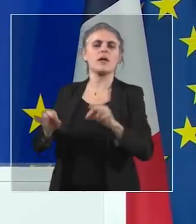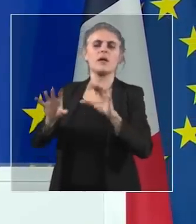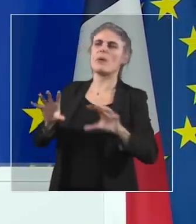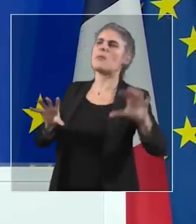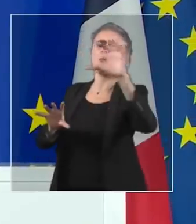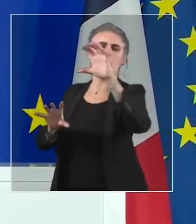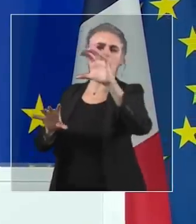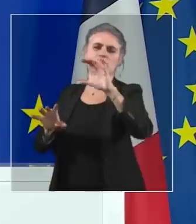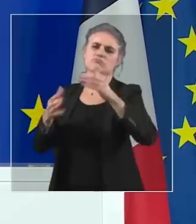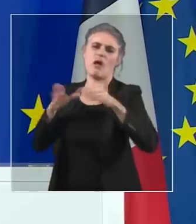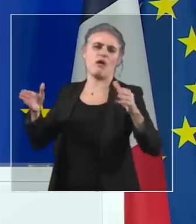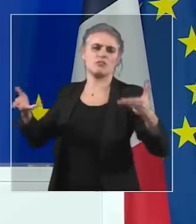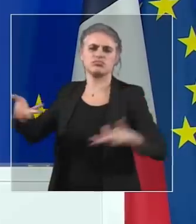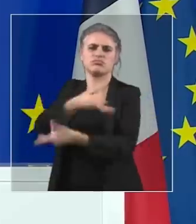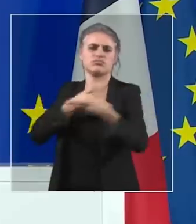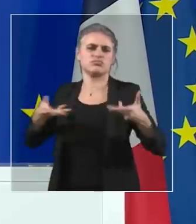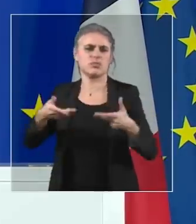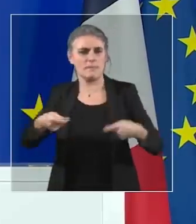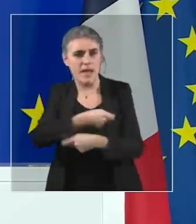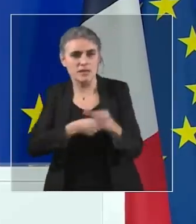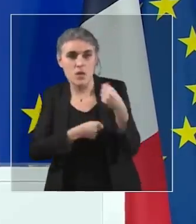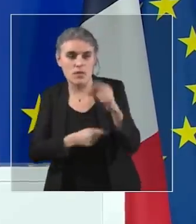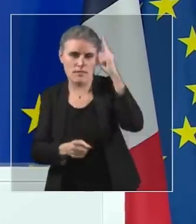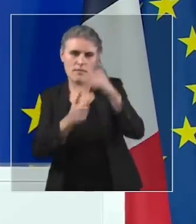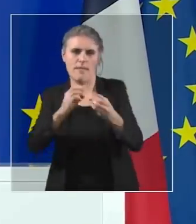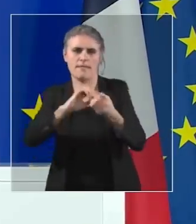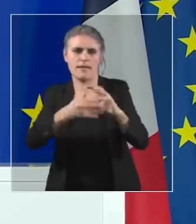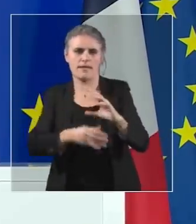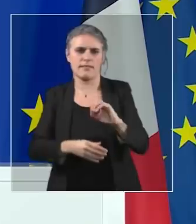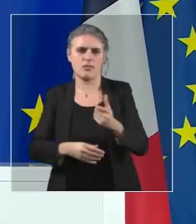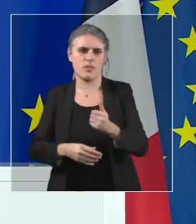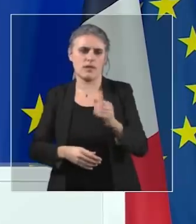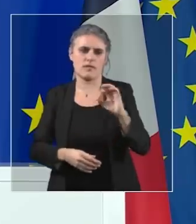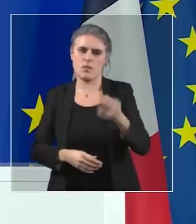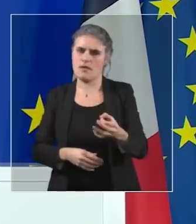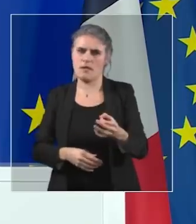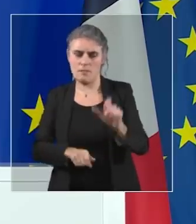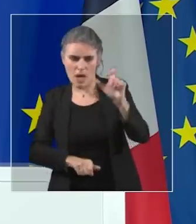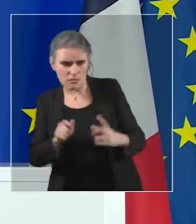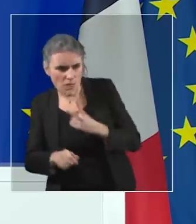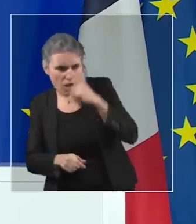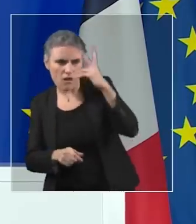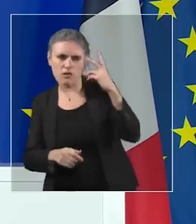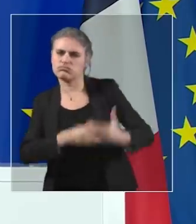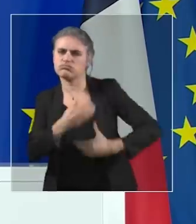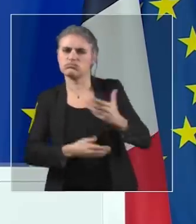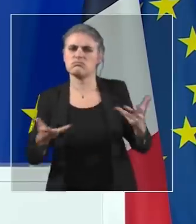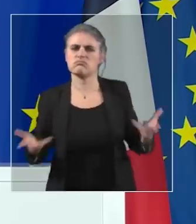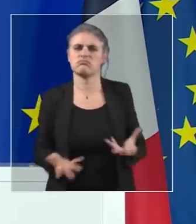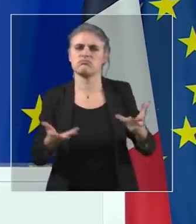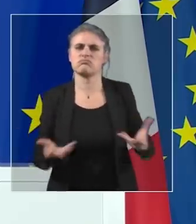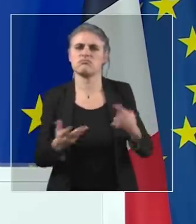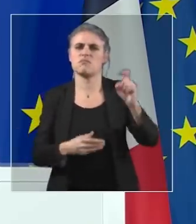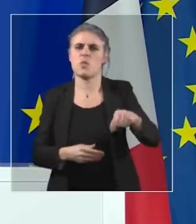à travailler sur ce marché unique du numérique. Avoir les talents et donc continuer dans notre